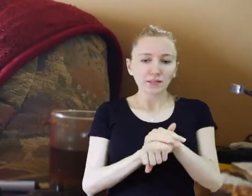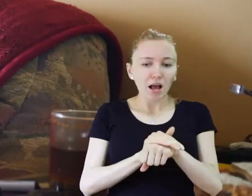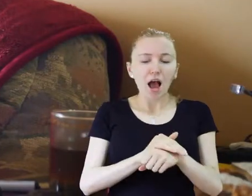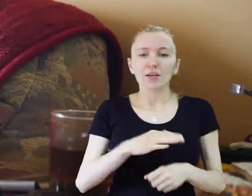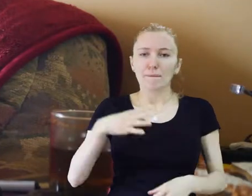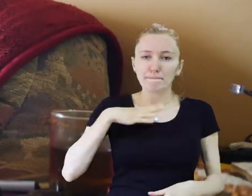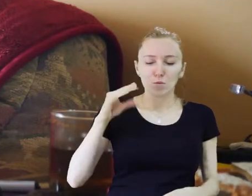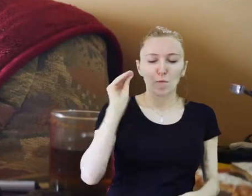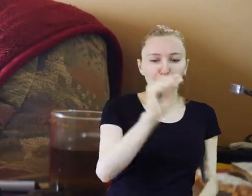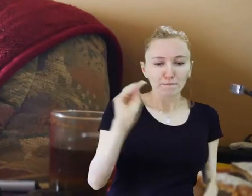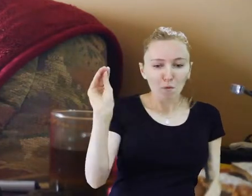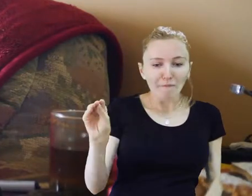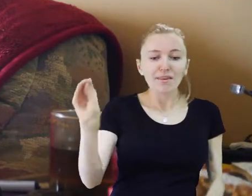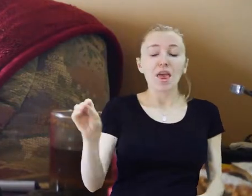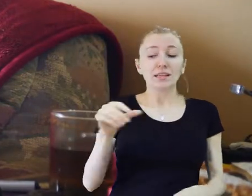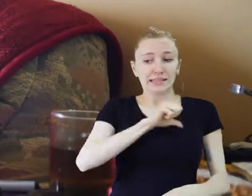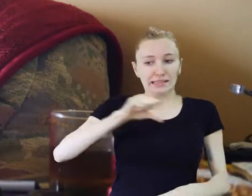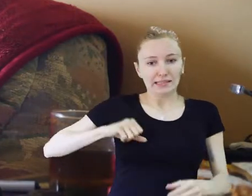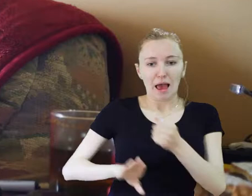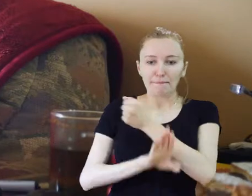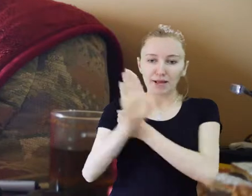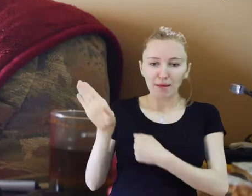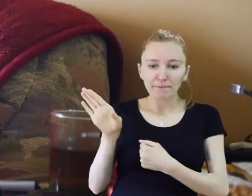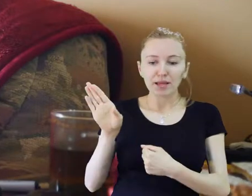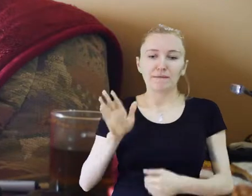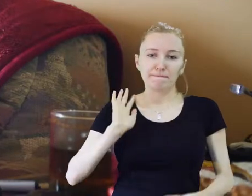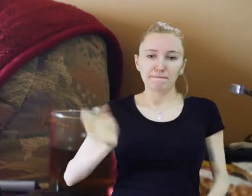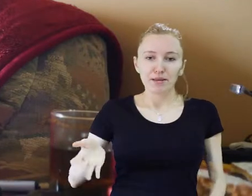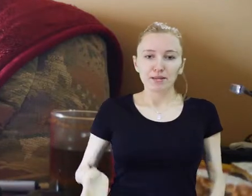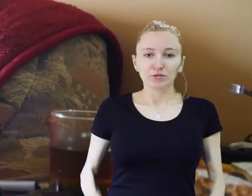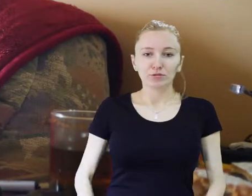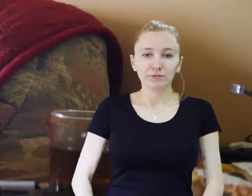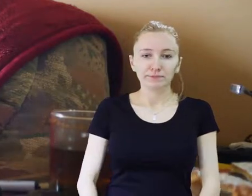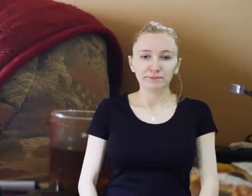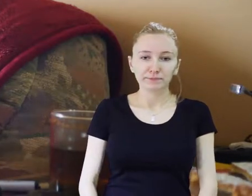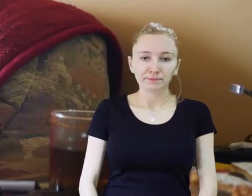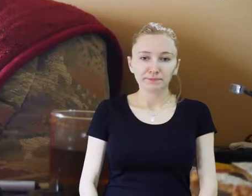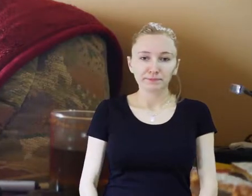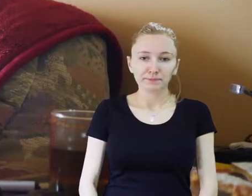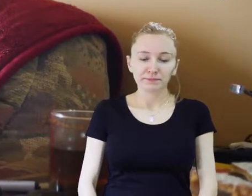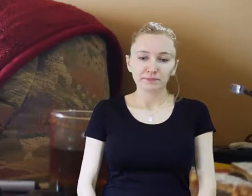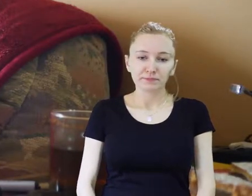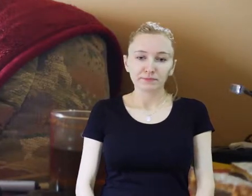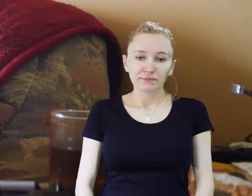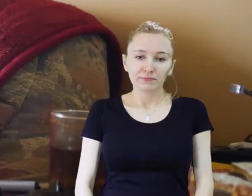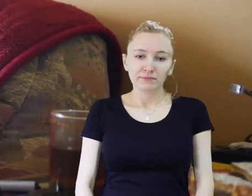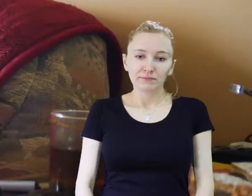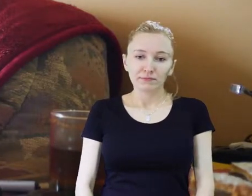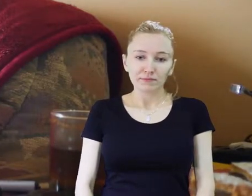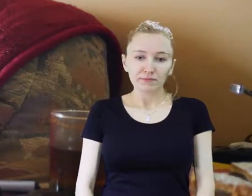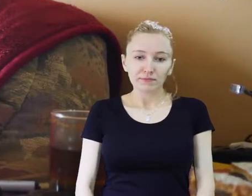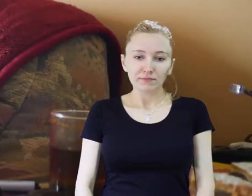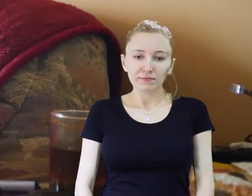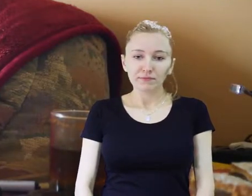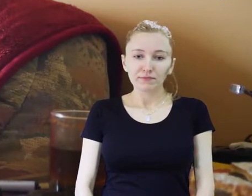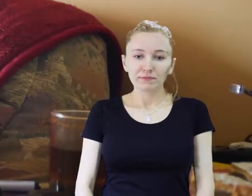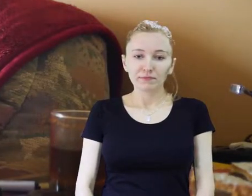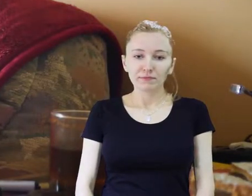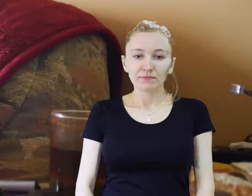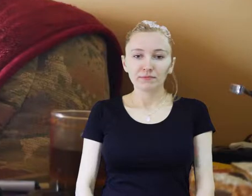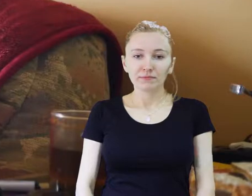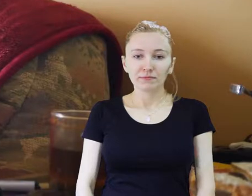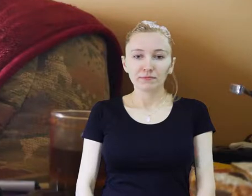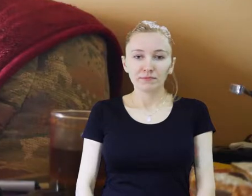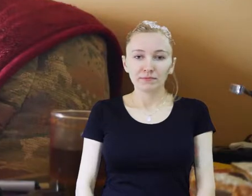tak, wiesz, dobierane od chłopów. I myśmy się zbłotowali i powiedzieli, że nie chcemy